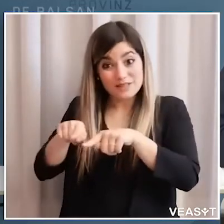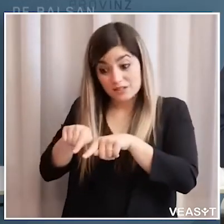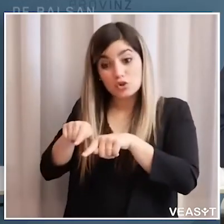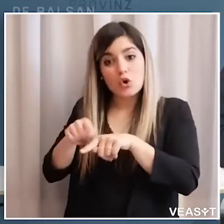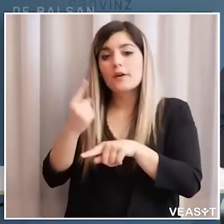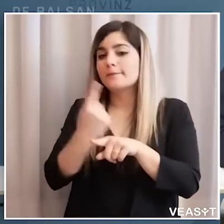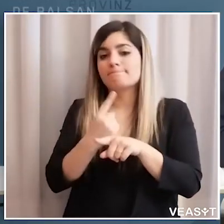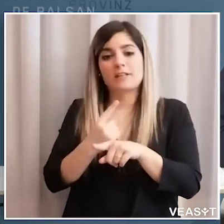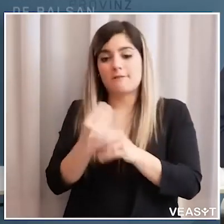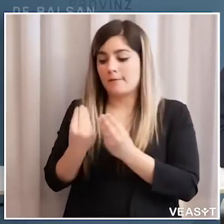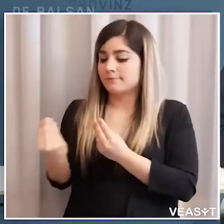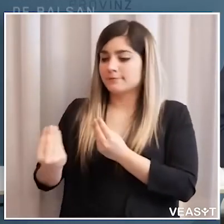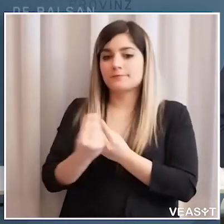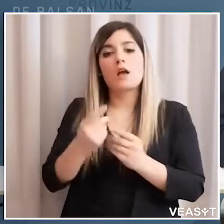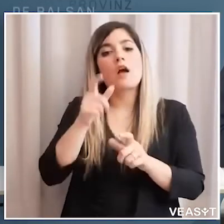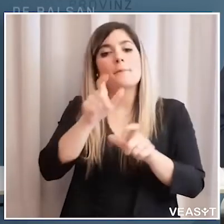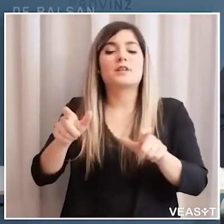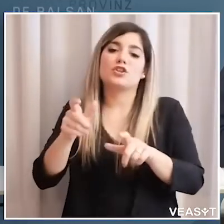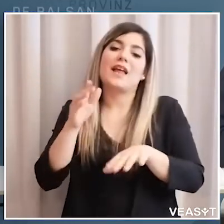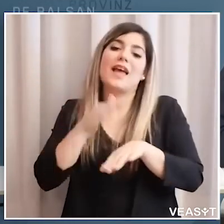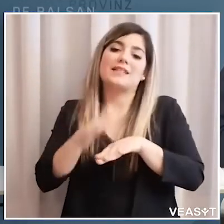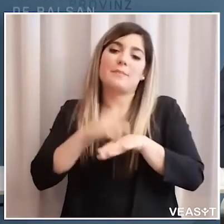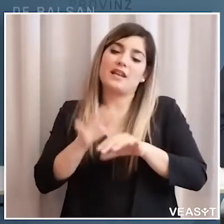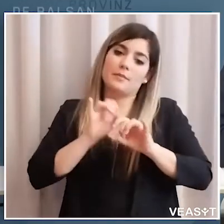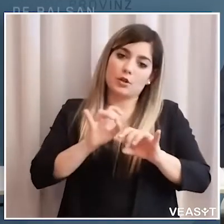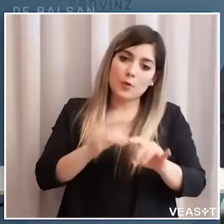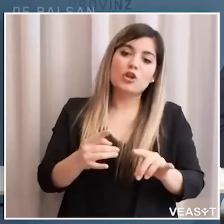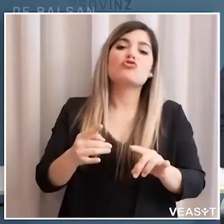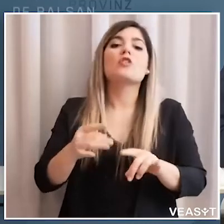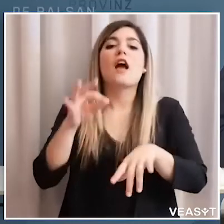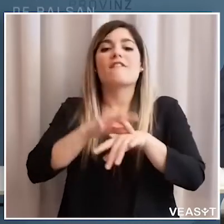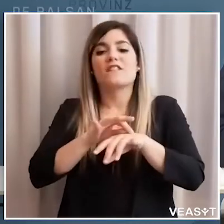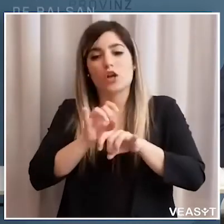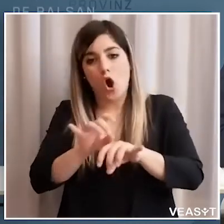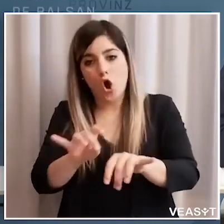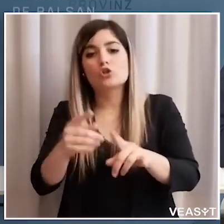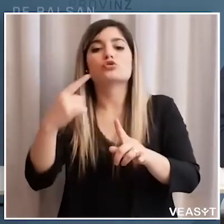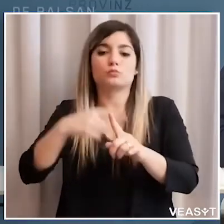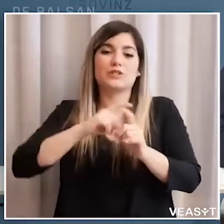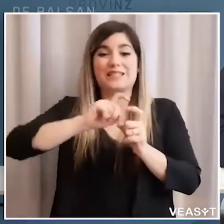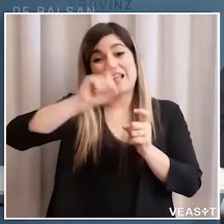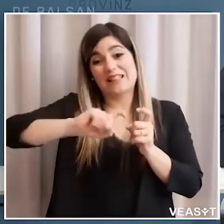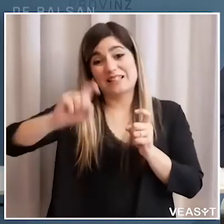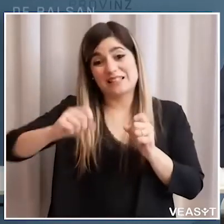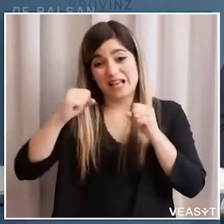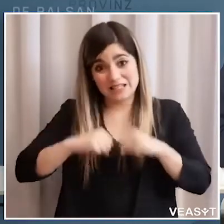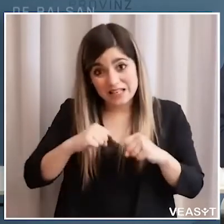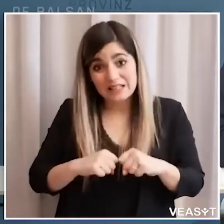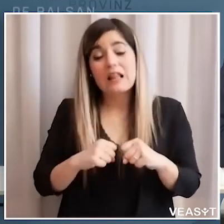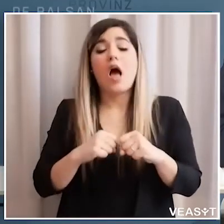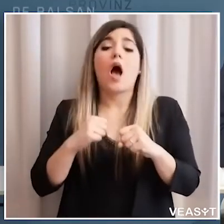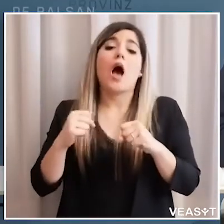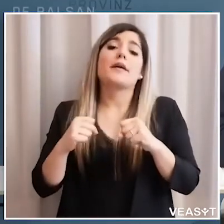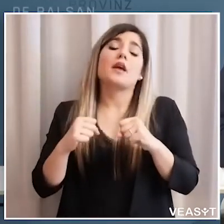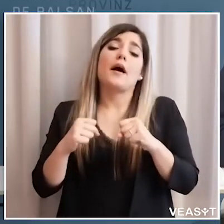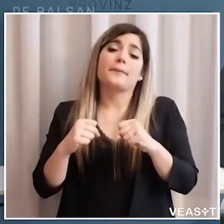deve essere composta da esperti in tema di epidemiologia virologi ovviamente però anche di statistica sanitaria